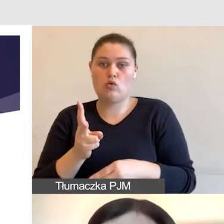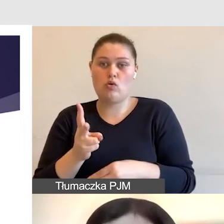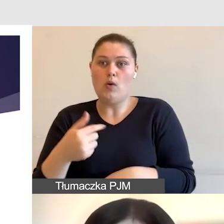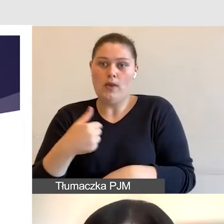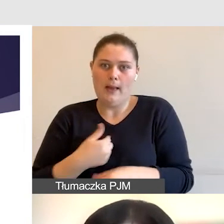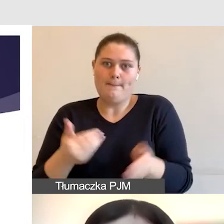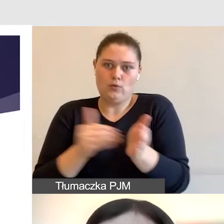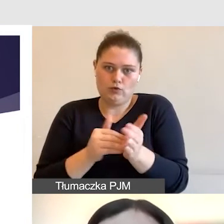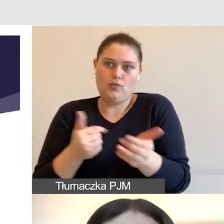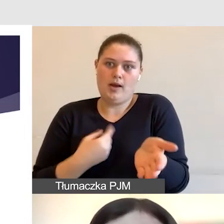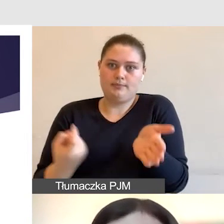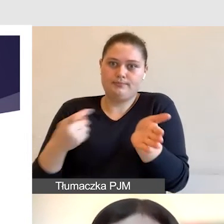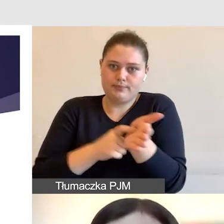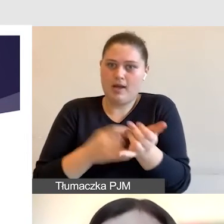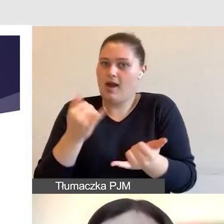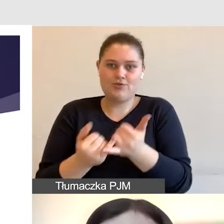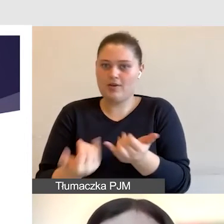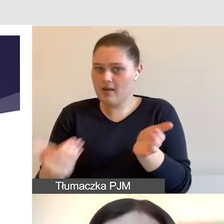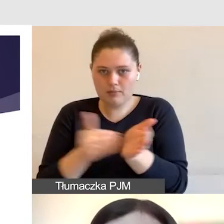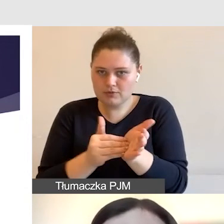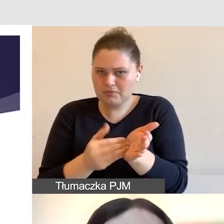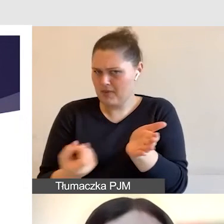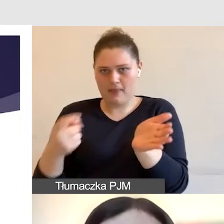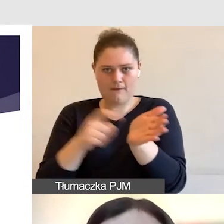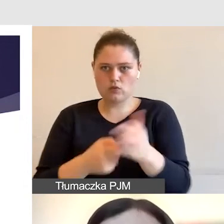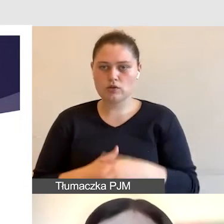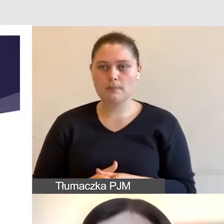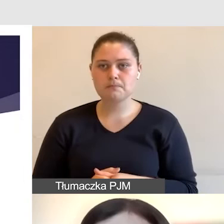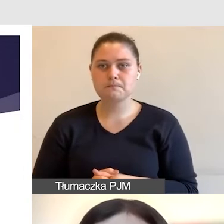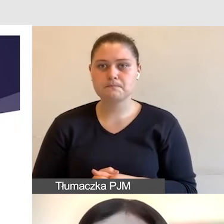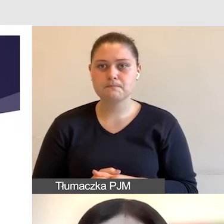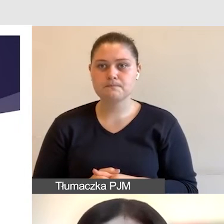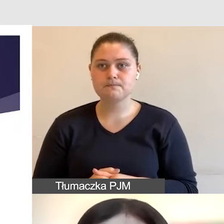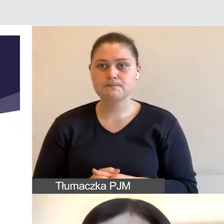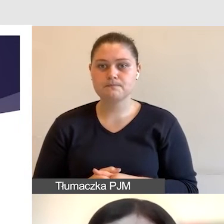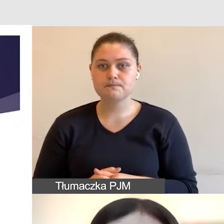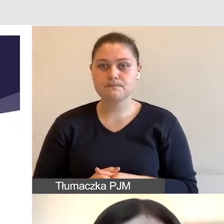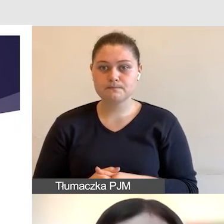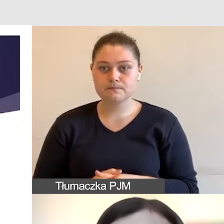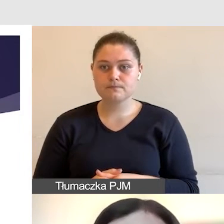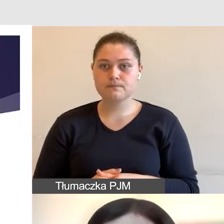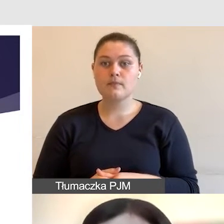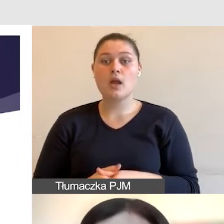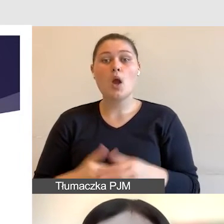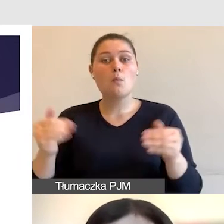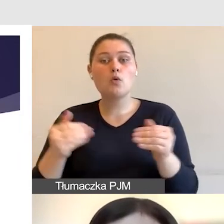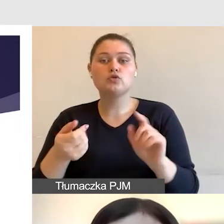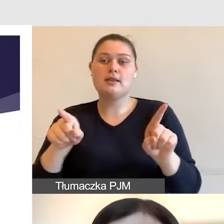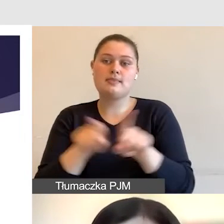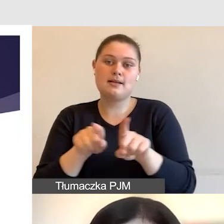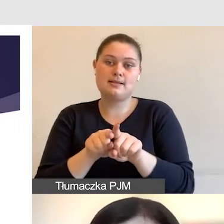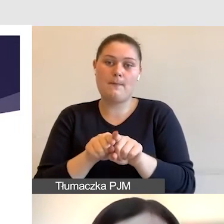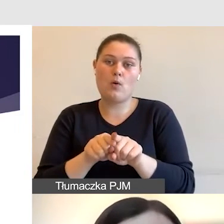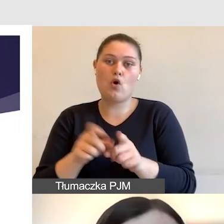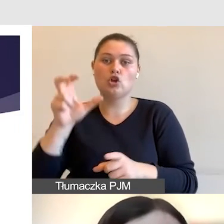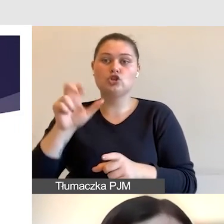rozwinąć jako transkrypcję, wówczas transkrypcja pojawia się w takim samym miejscu jak czat, też jak czat na Zoomie możemy ją